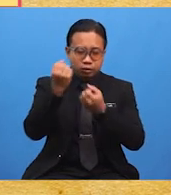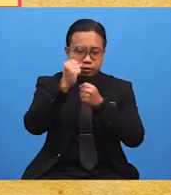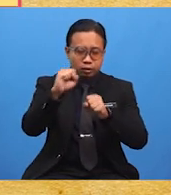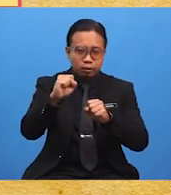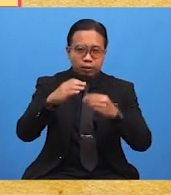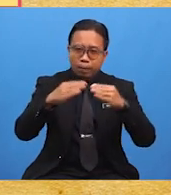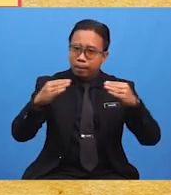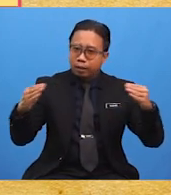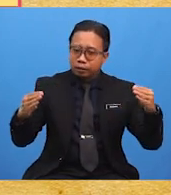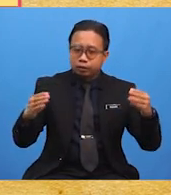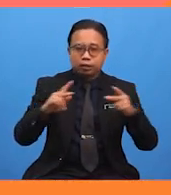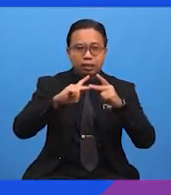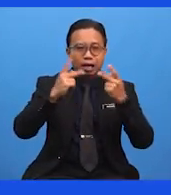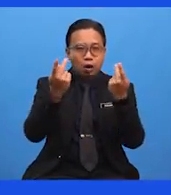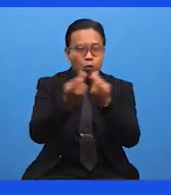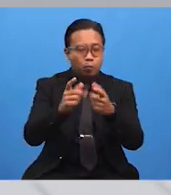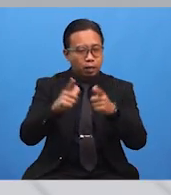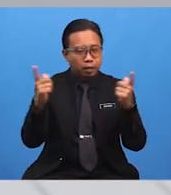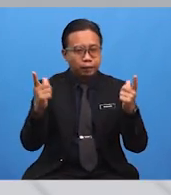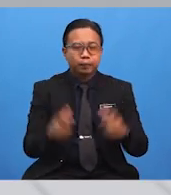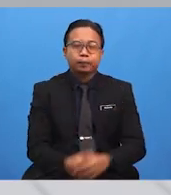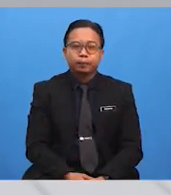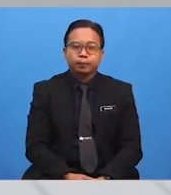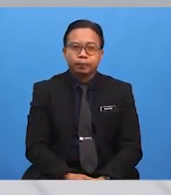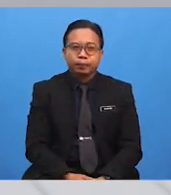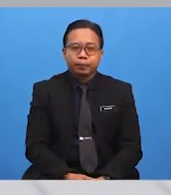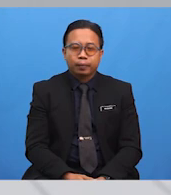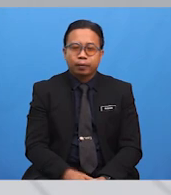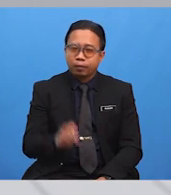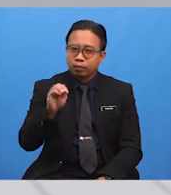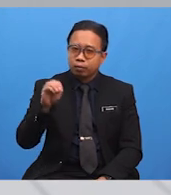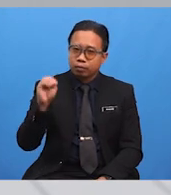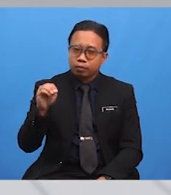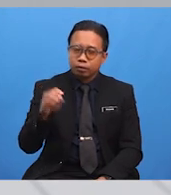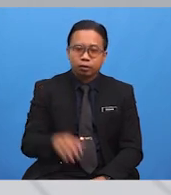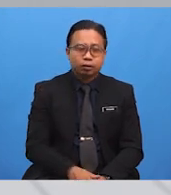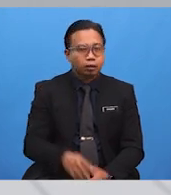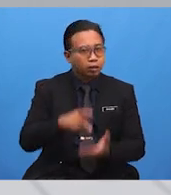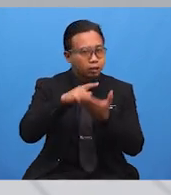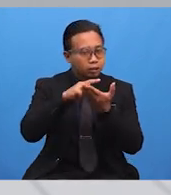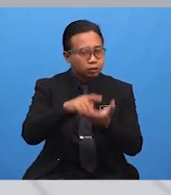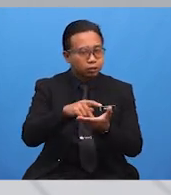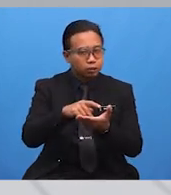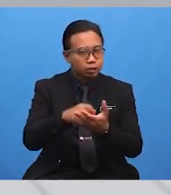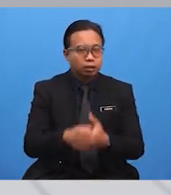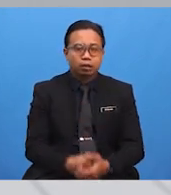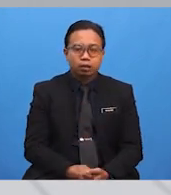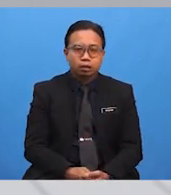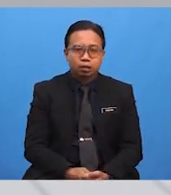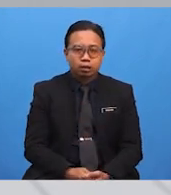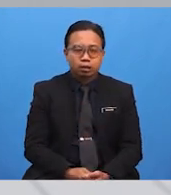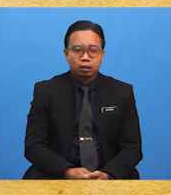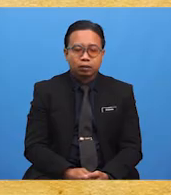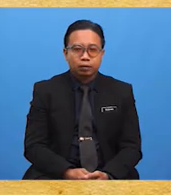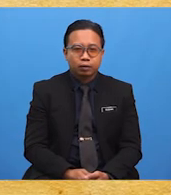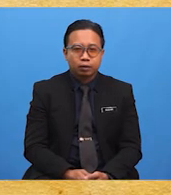bahasa kaum lain. Murid-murid, kesan sosial yang akan dibincangkan seterusnya